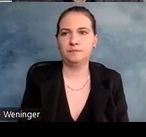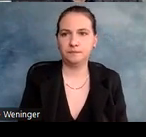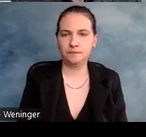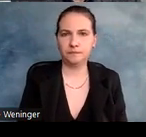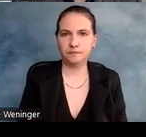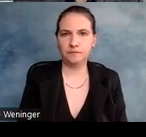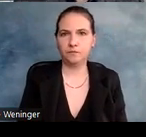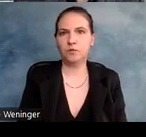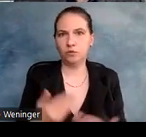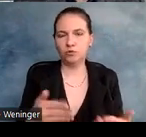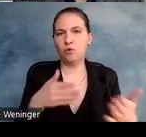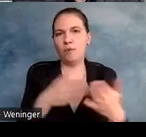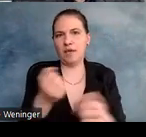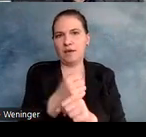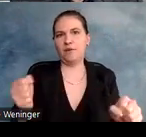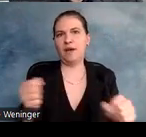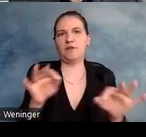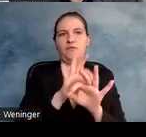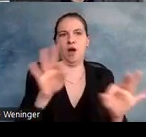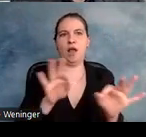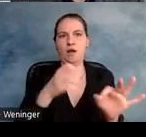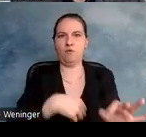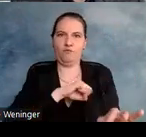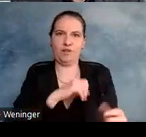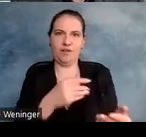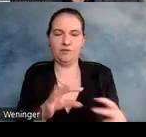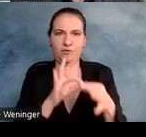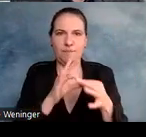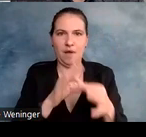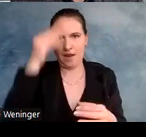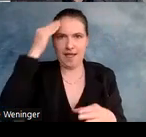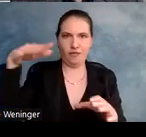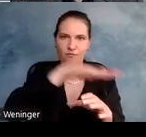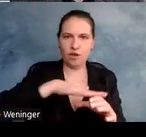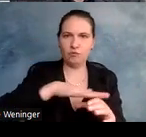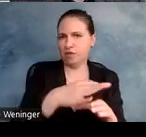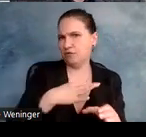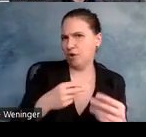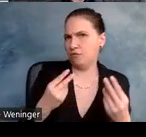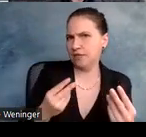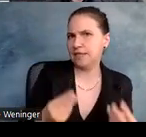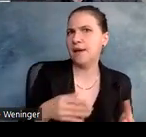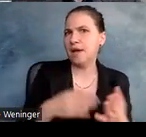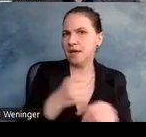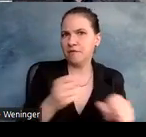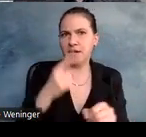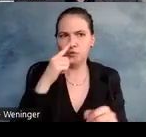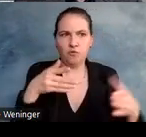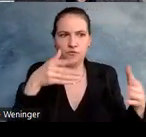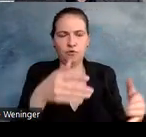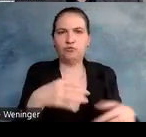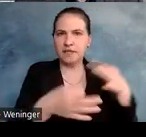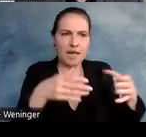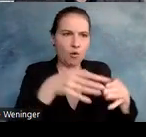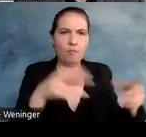diesen Mehrwert der Barrierefreiheit für alle im Lernumfeld. Und das finde ich sehr wichtig, dass wir Barrierefreiheit nicht nur für die machen, die eine